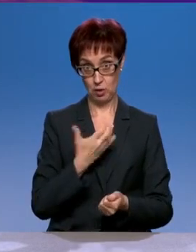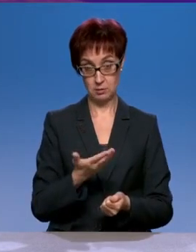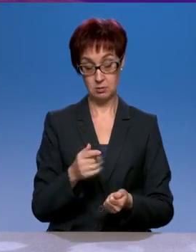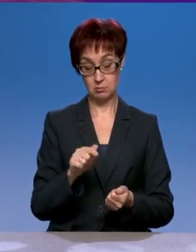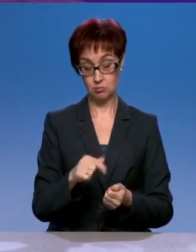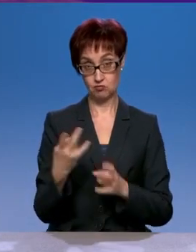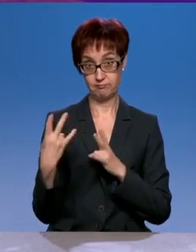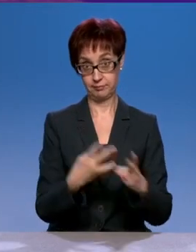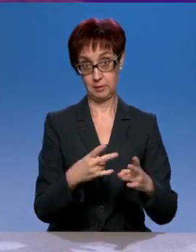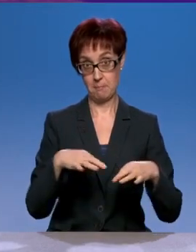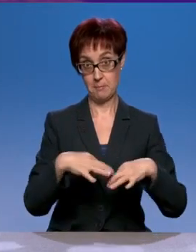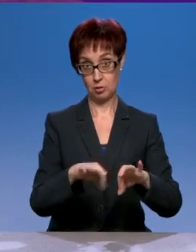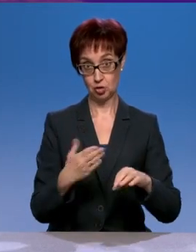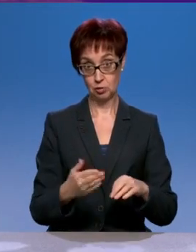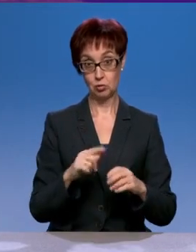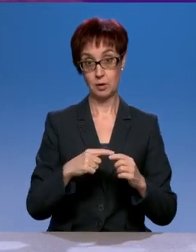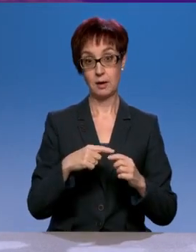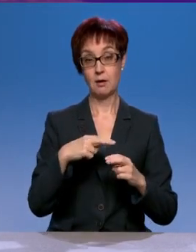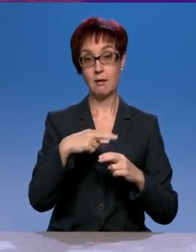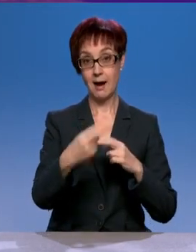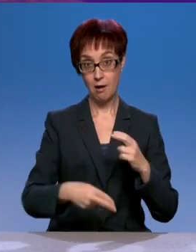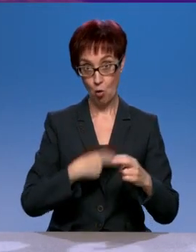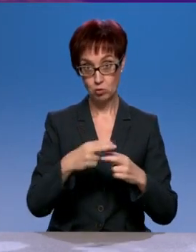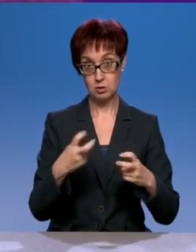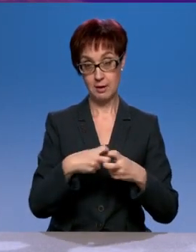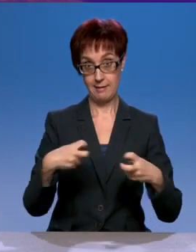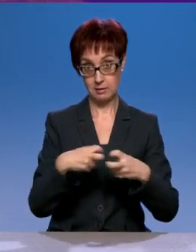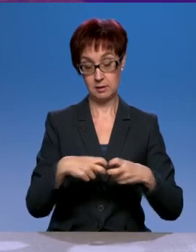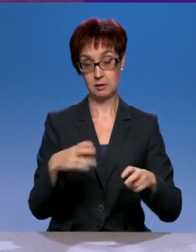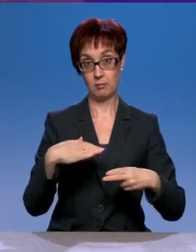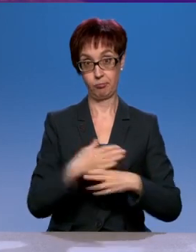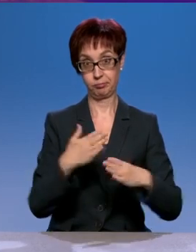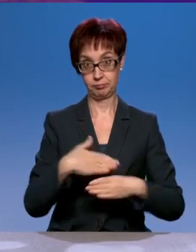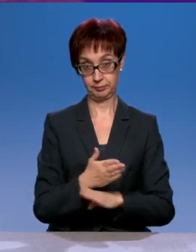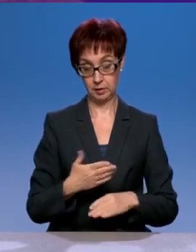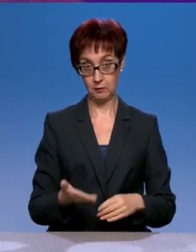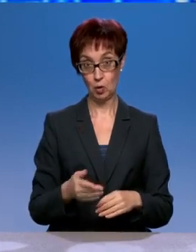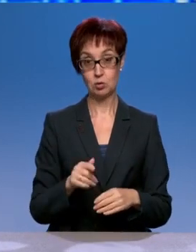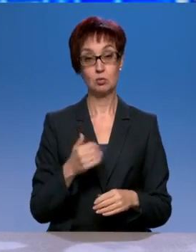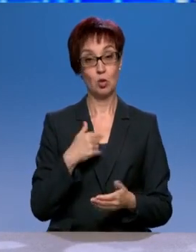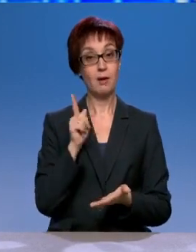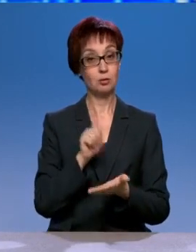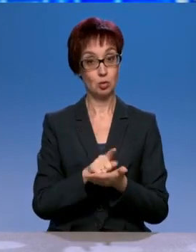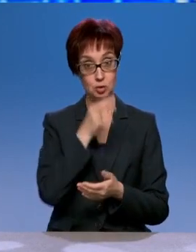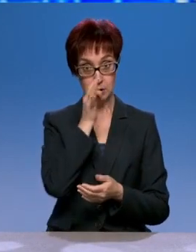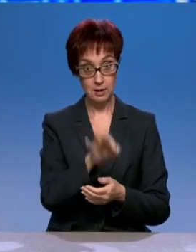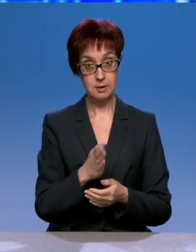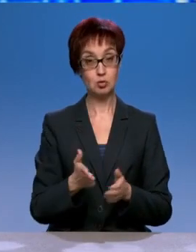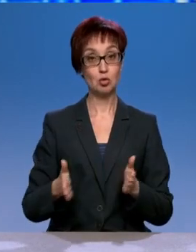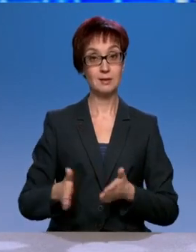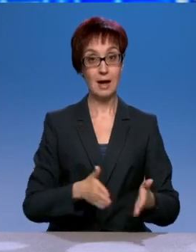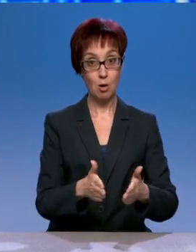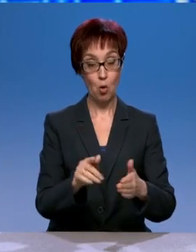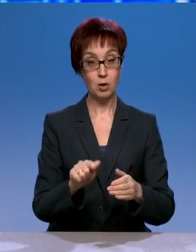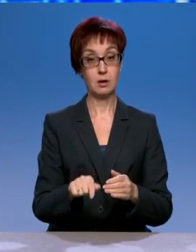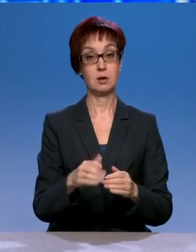По дороге рвутся колеса. Ну, должен сказать, что вообще дороги щебеночные являются дорогами с твердым покрытием.